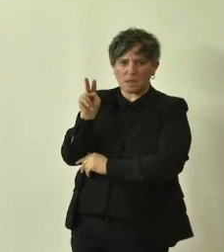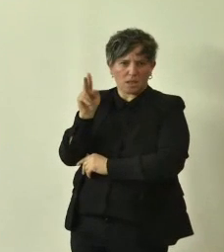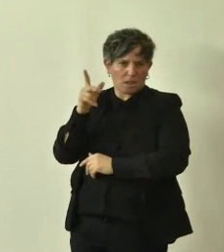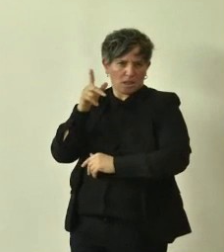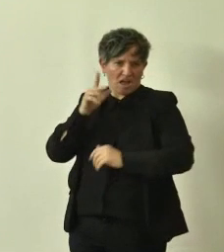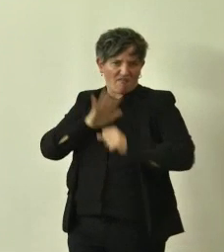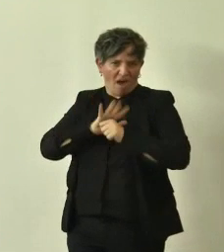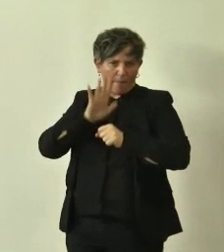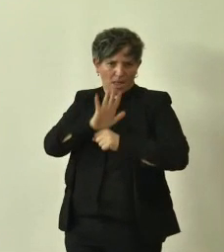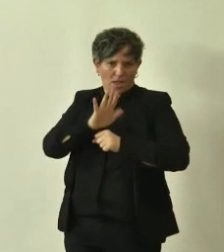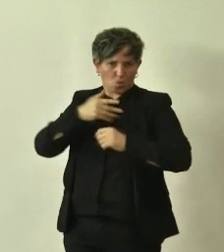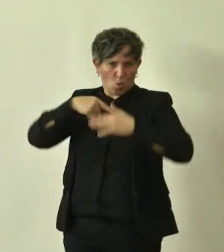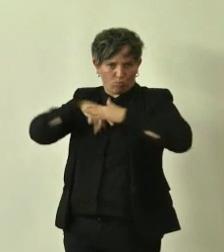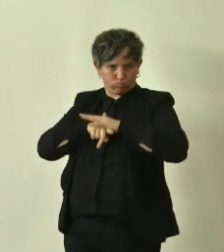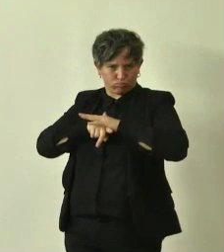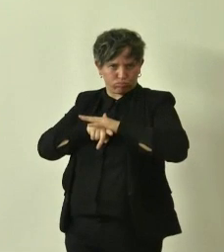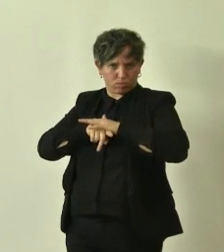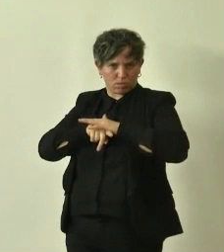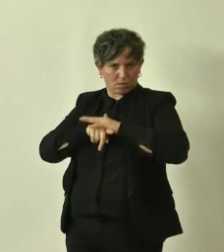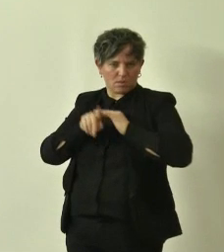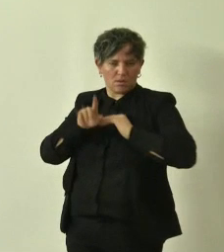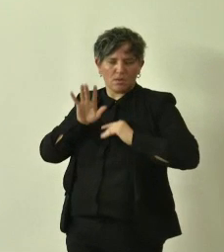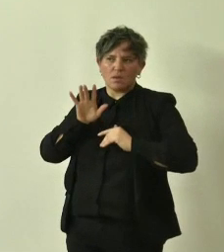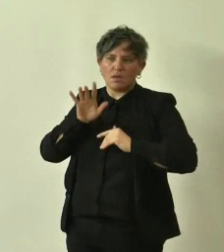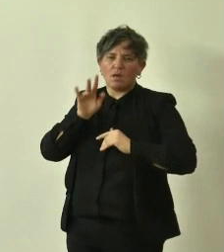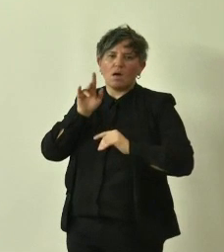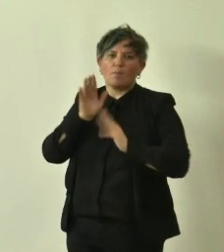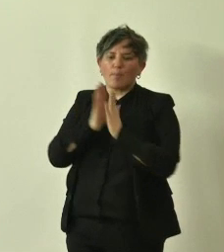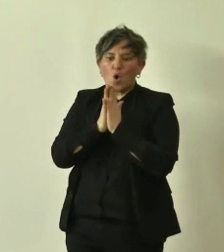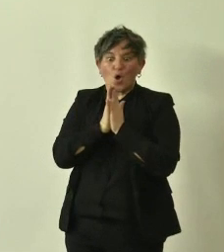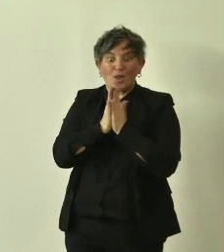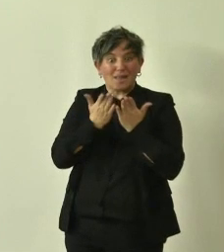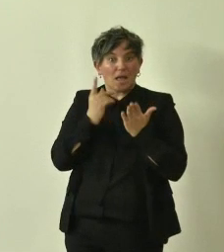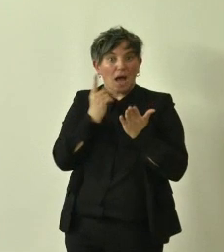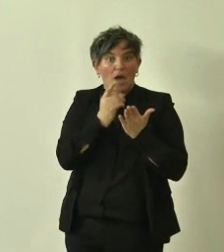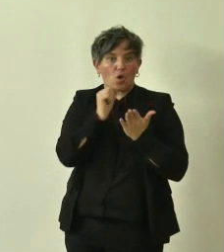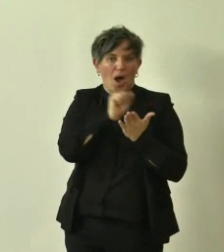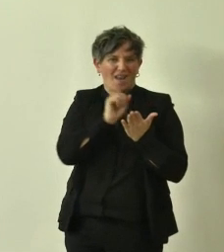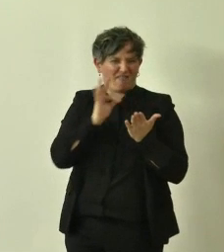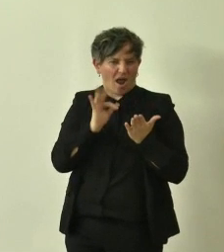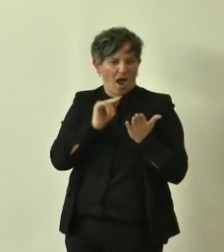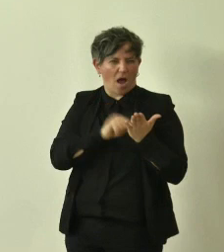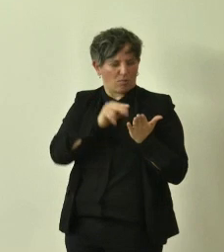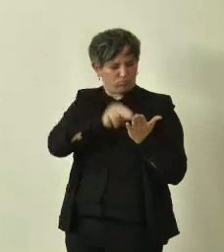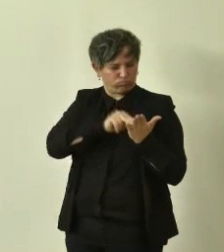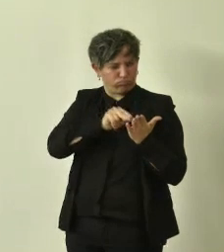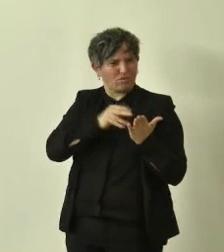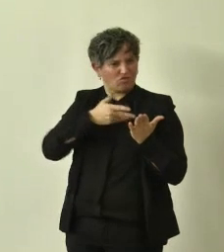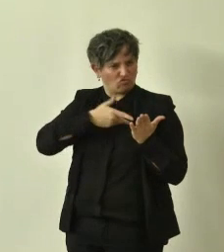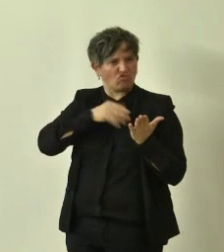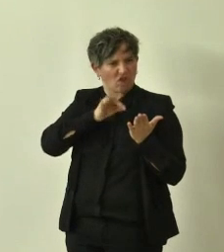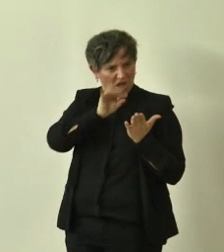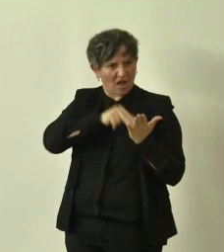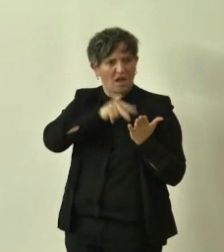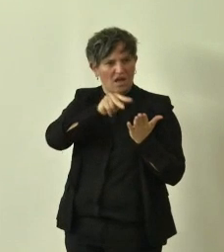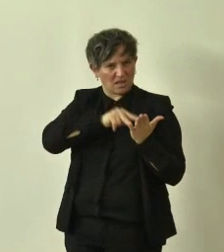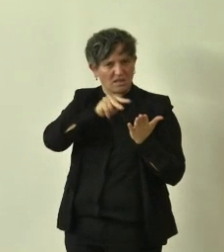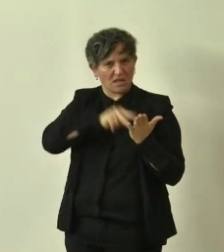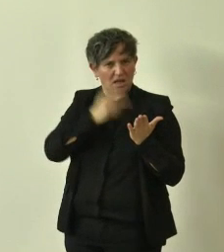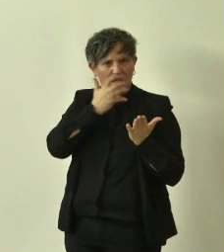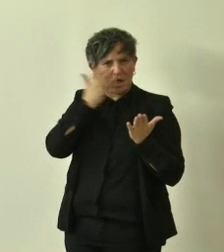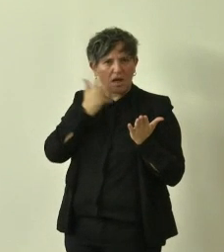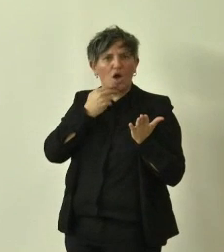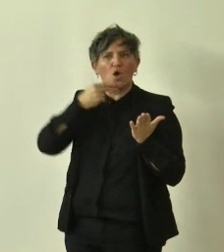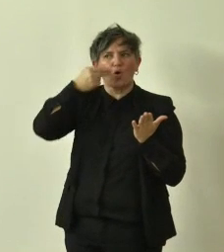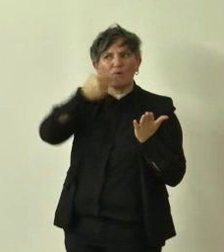era rifugiata e nel diario ricorre mi sembra almeno tre volte parlando la citazione di questo